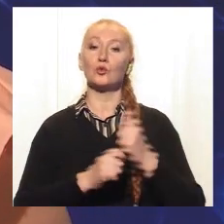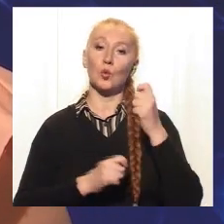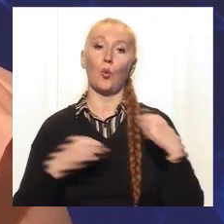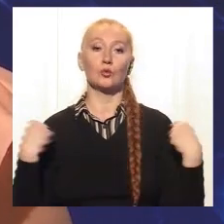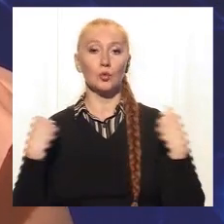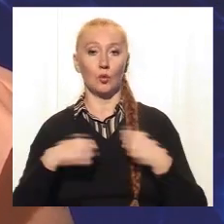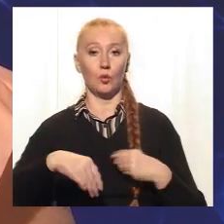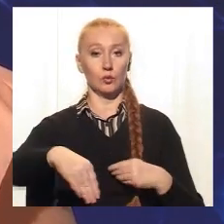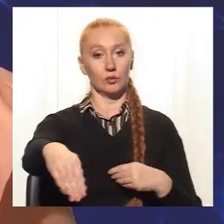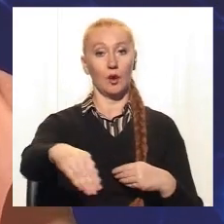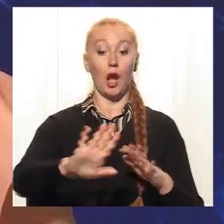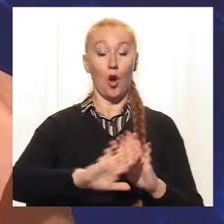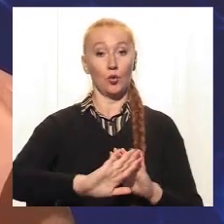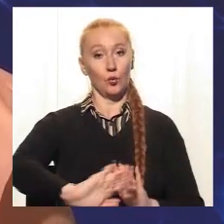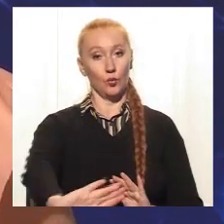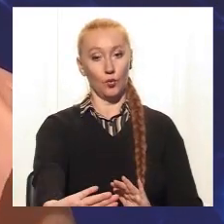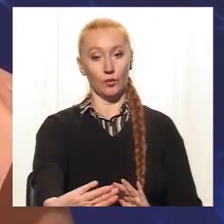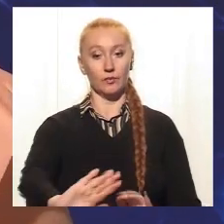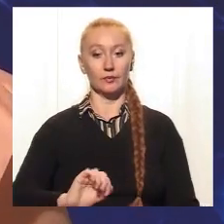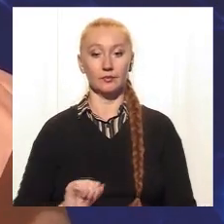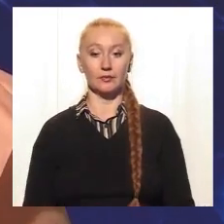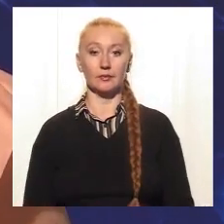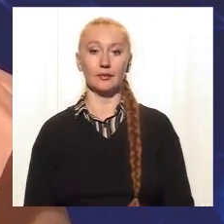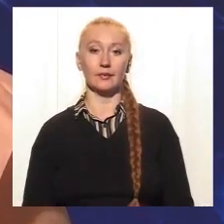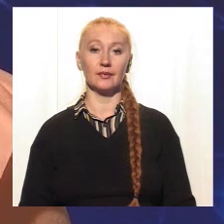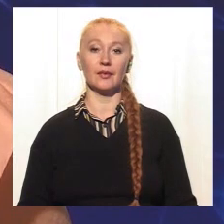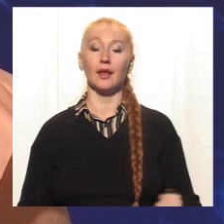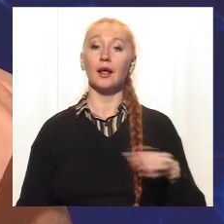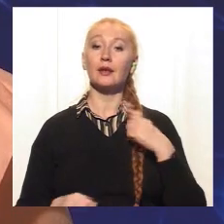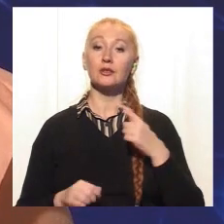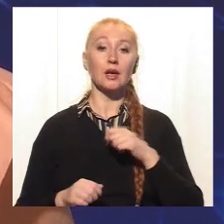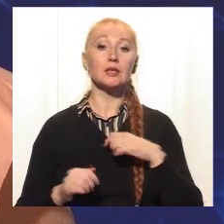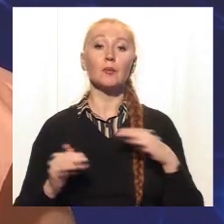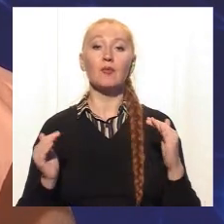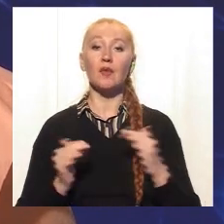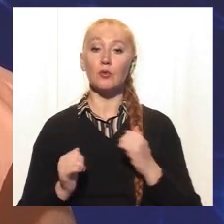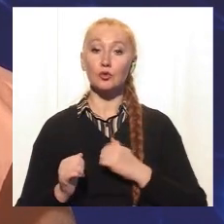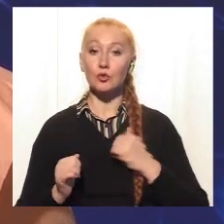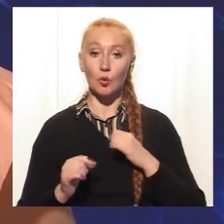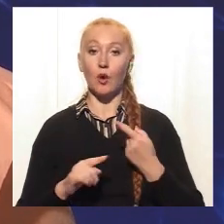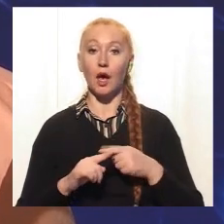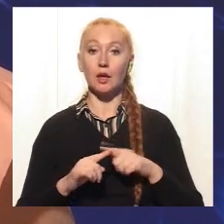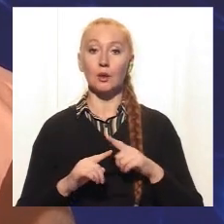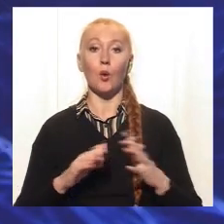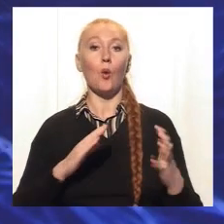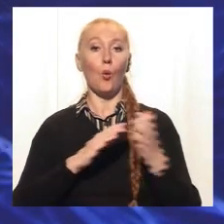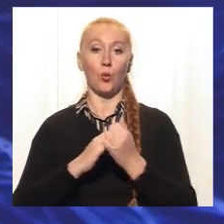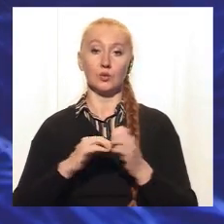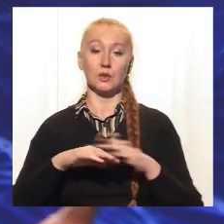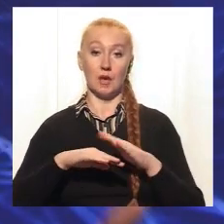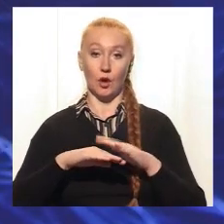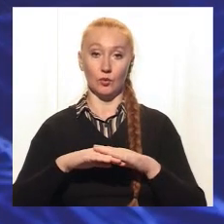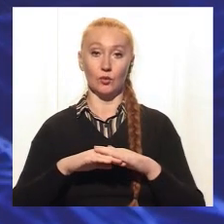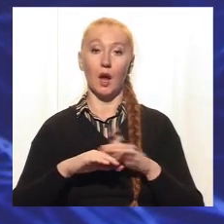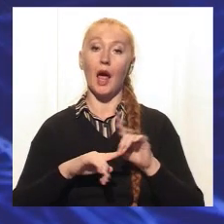або навіть руку. Якщо казати так, що найменше зло, що може зробити собака, там, кусити за руку,